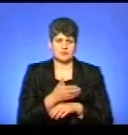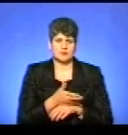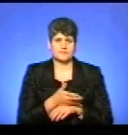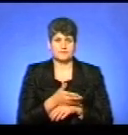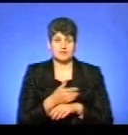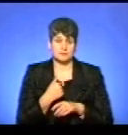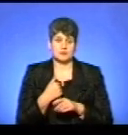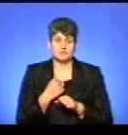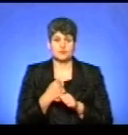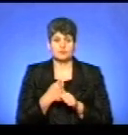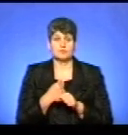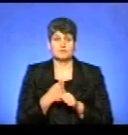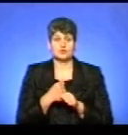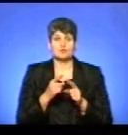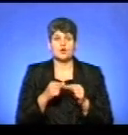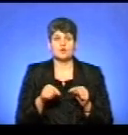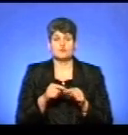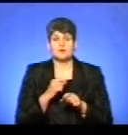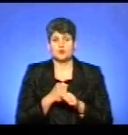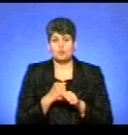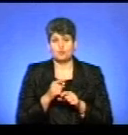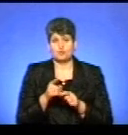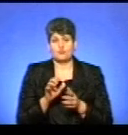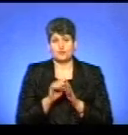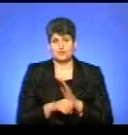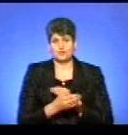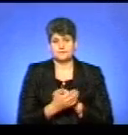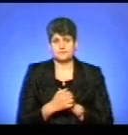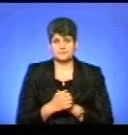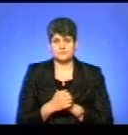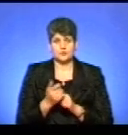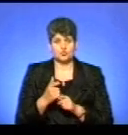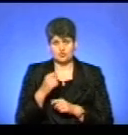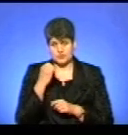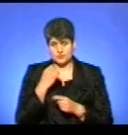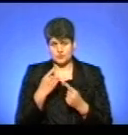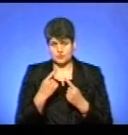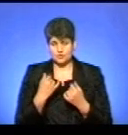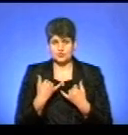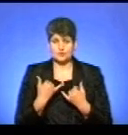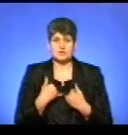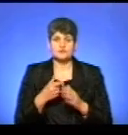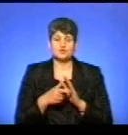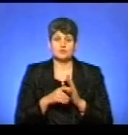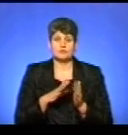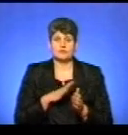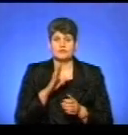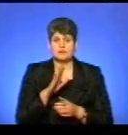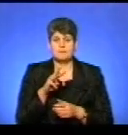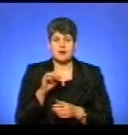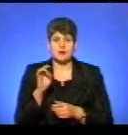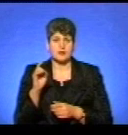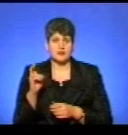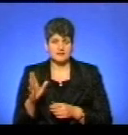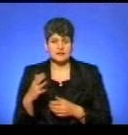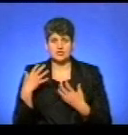зреаговуємо на то, щоб організувати роботу по його знешкодженню. Дуже дякую вам за розмову. Сьогодні у нашій студії були Володимир Марків,